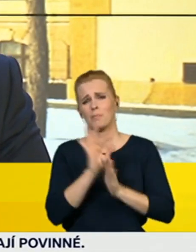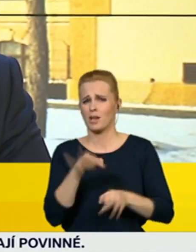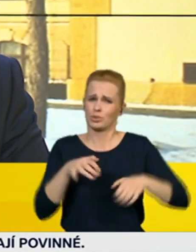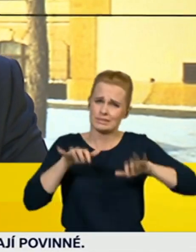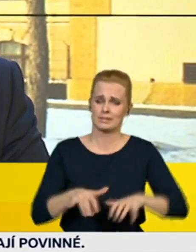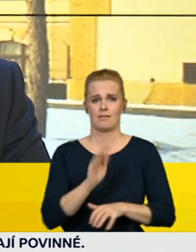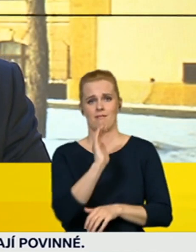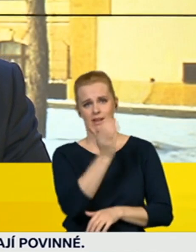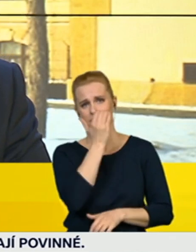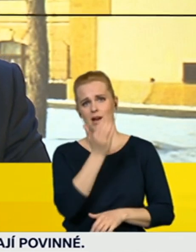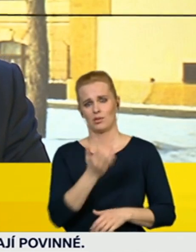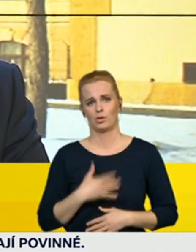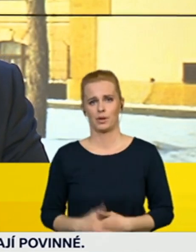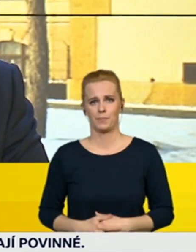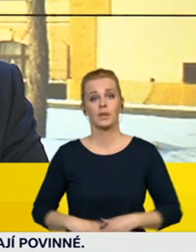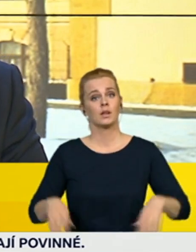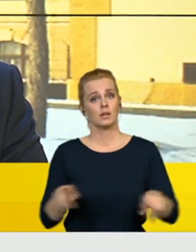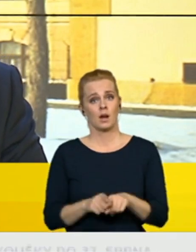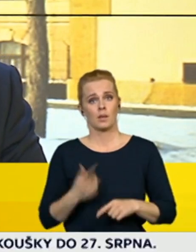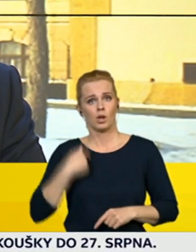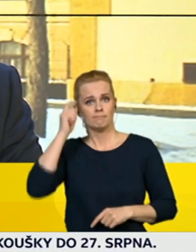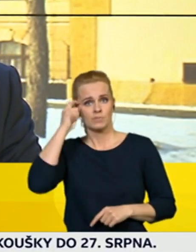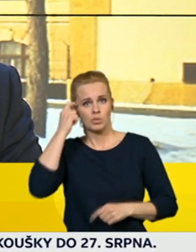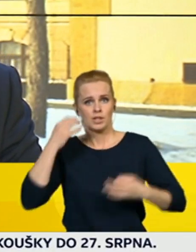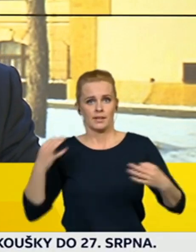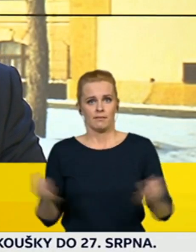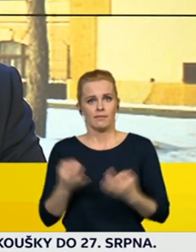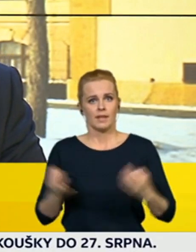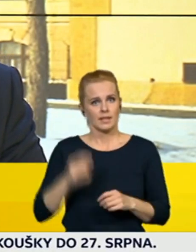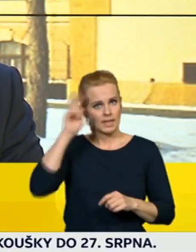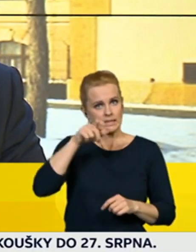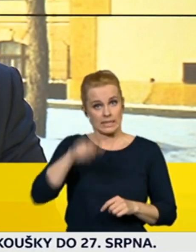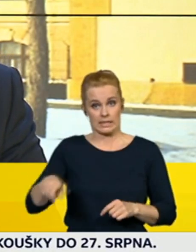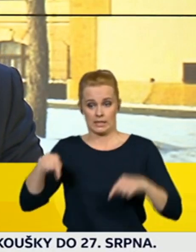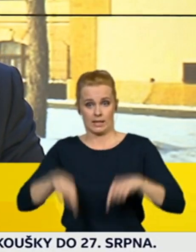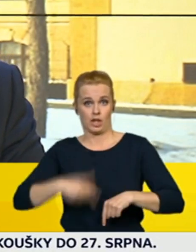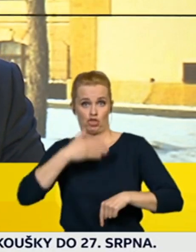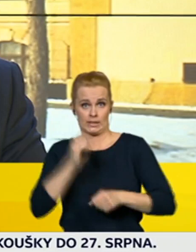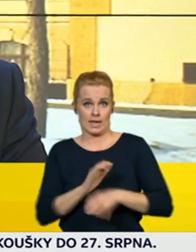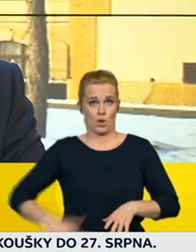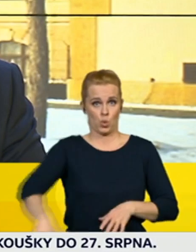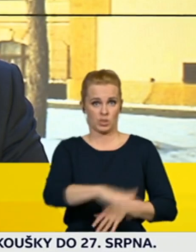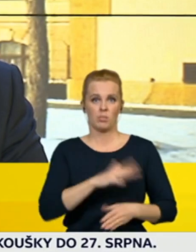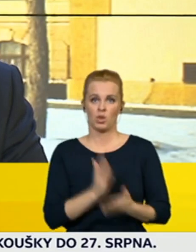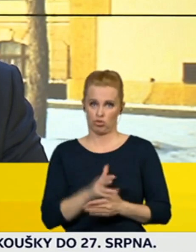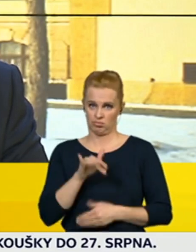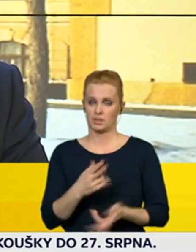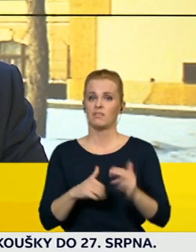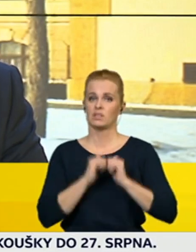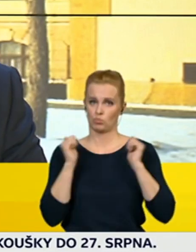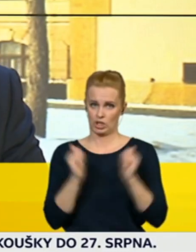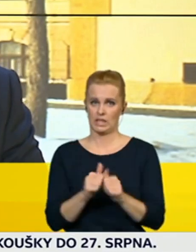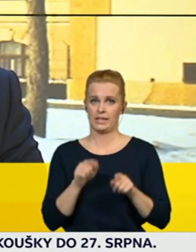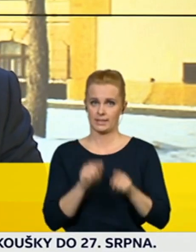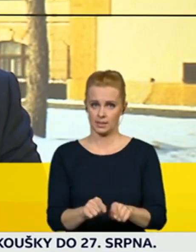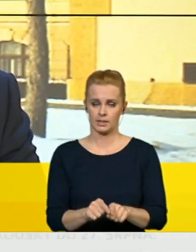Také jsme trošku zpřísnili otázku pobytu cizinců na Českém území a to se týká i toho té druhé oblasti,